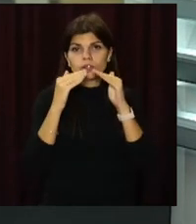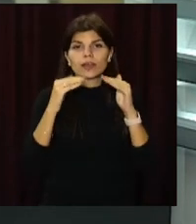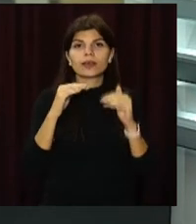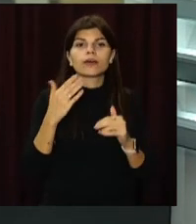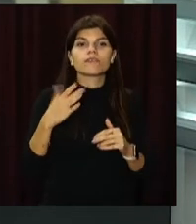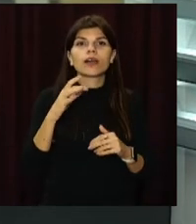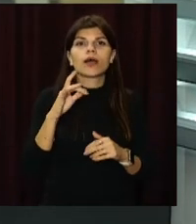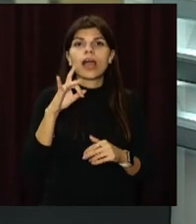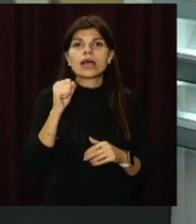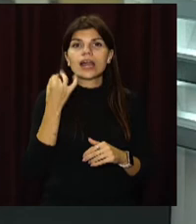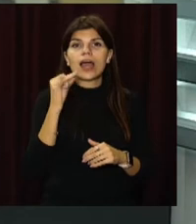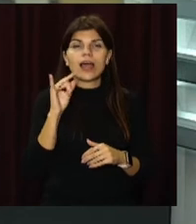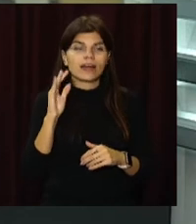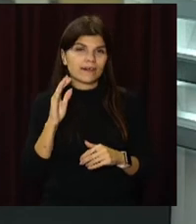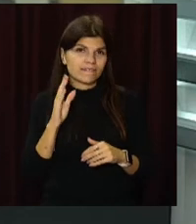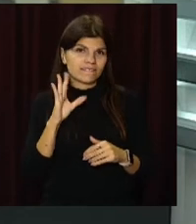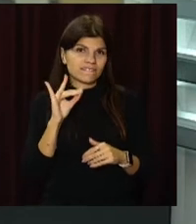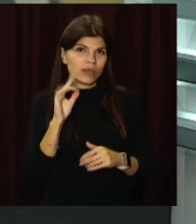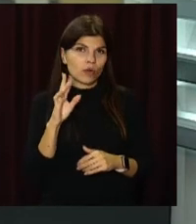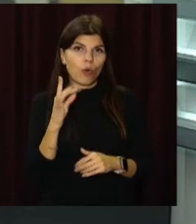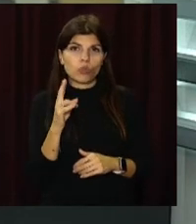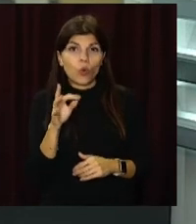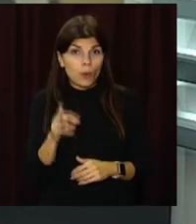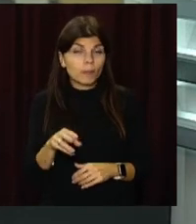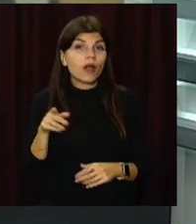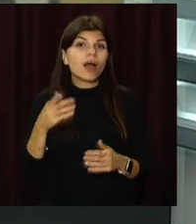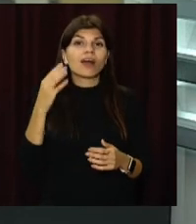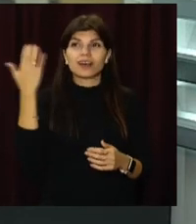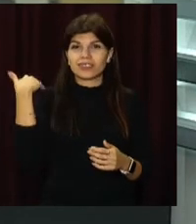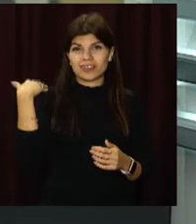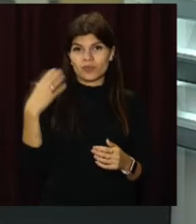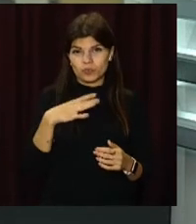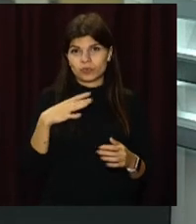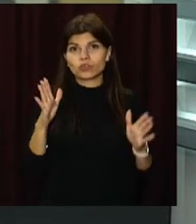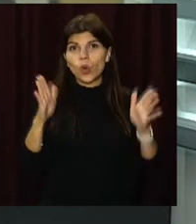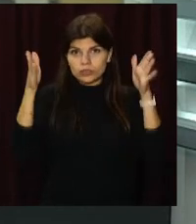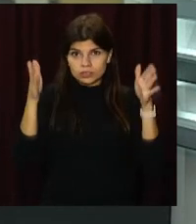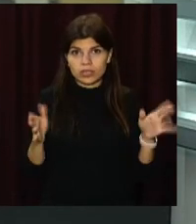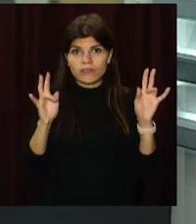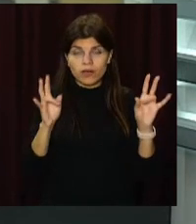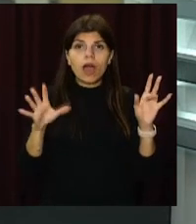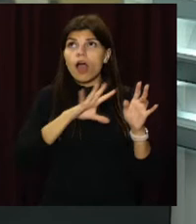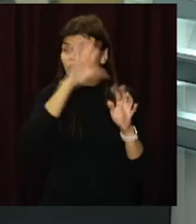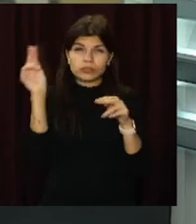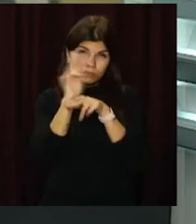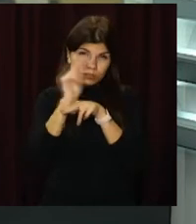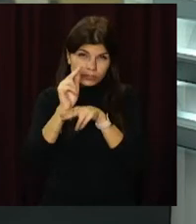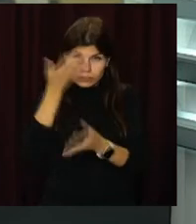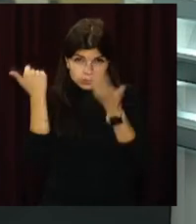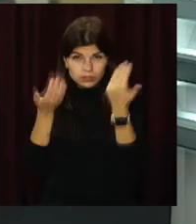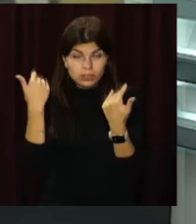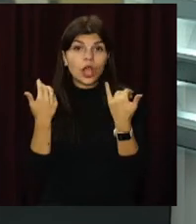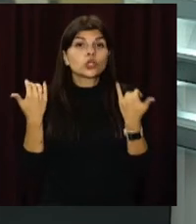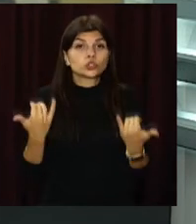райвиконкому. Від старого приміщення там залишились лише стіни, кажуть ремонтники. Уже позаду демонтажні роботи,